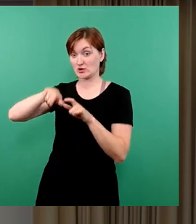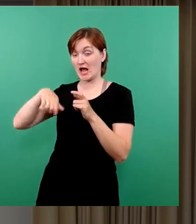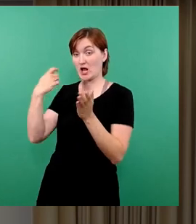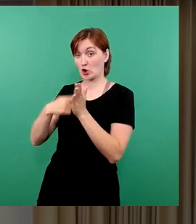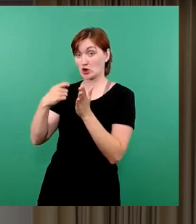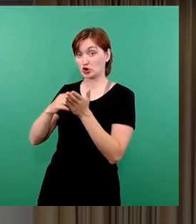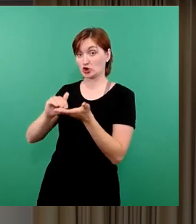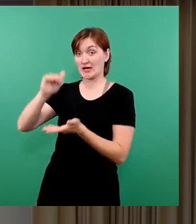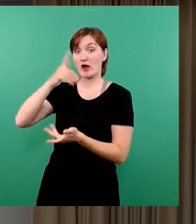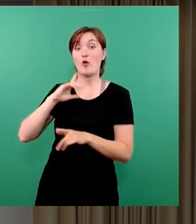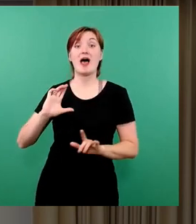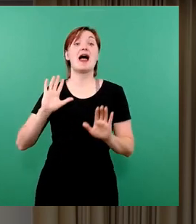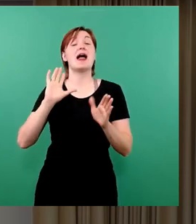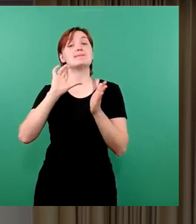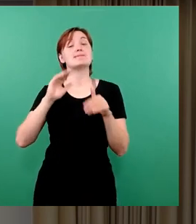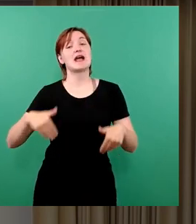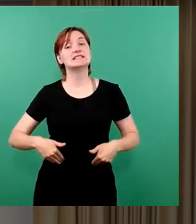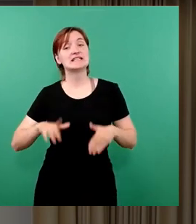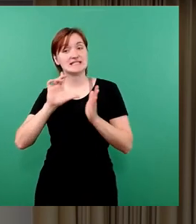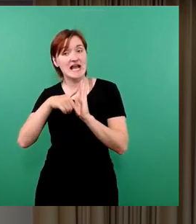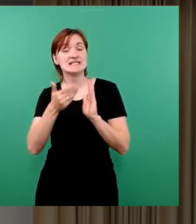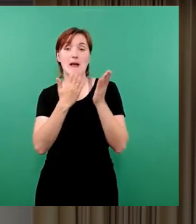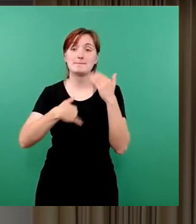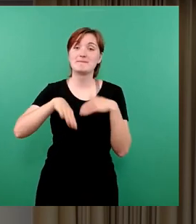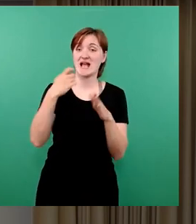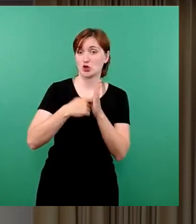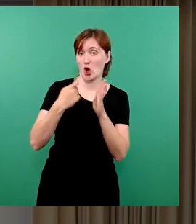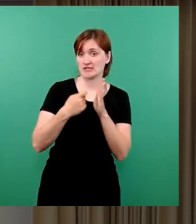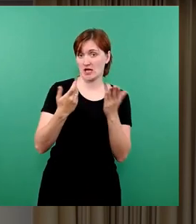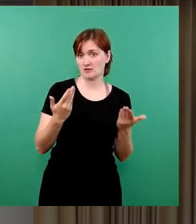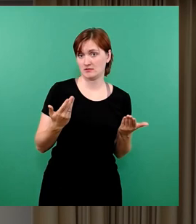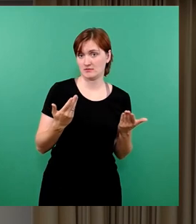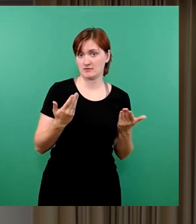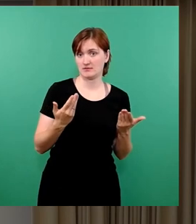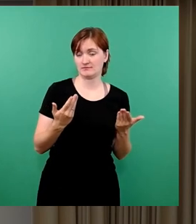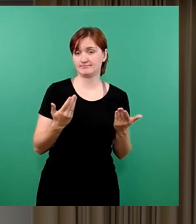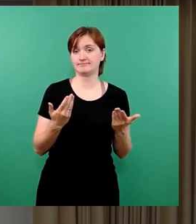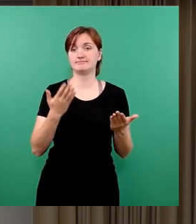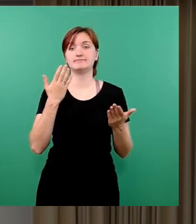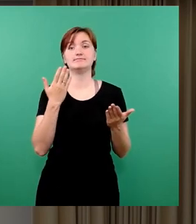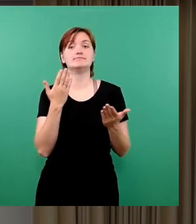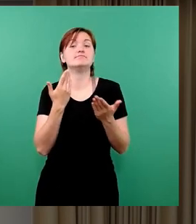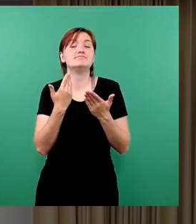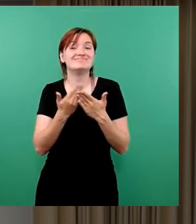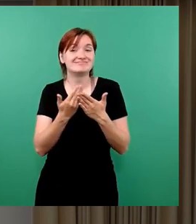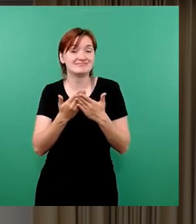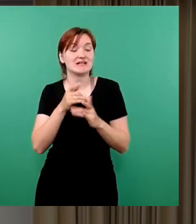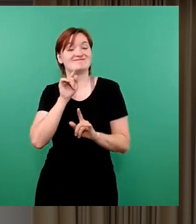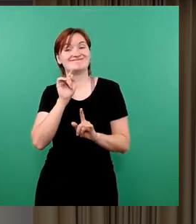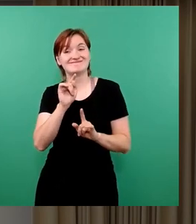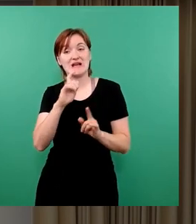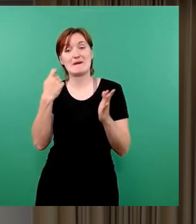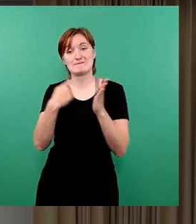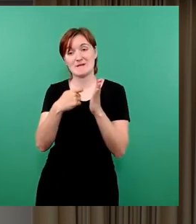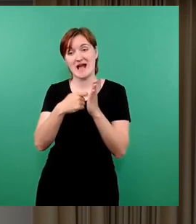unsere Dienstleister an Personalkostensteigerungen haben und an Kostensteigerungen und natürlich da gehalten sind, auch diese Preisgestaltungen